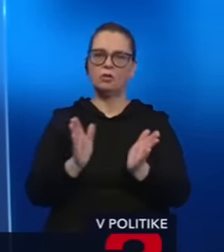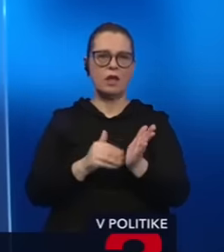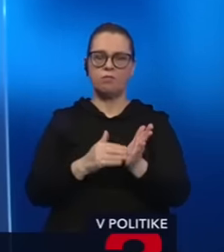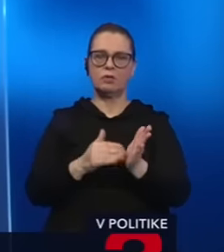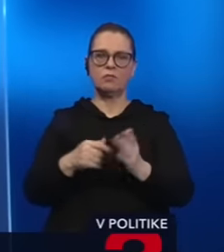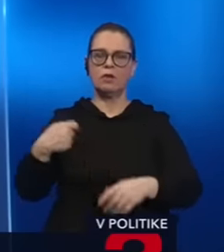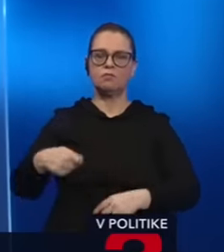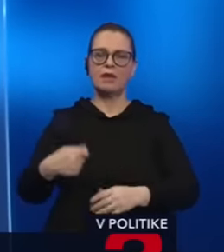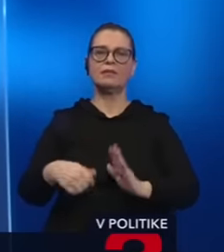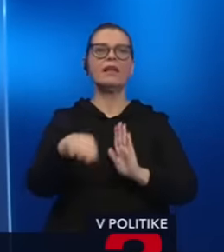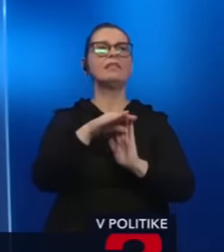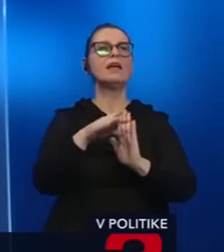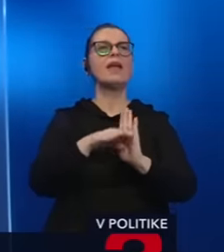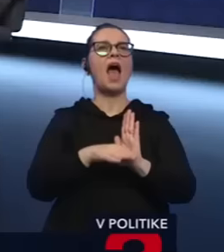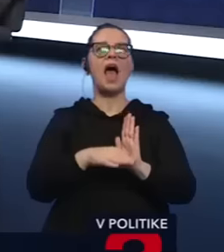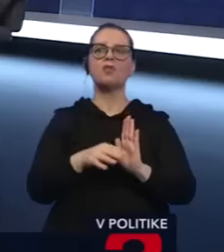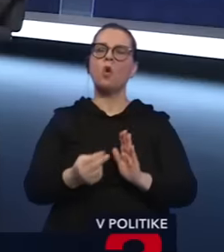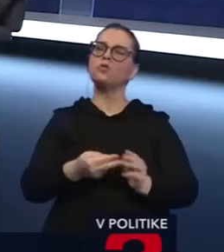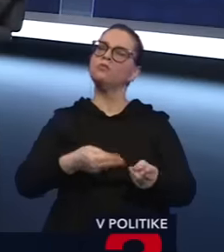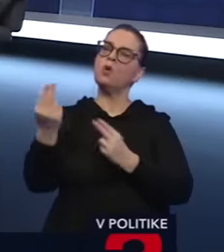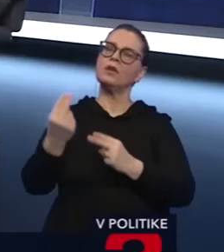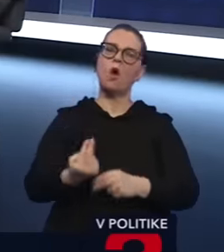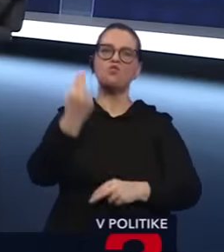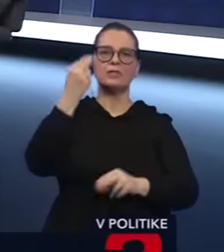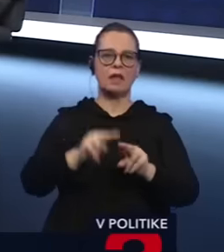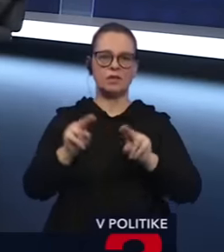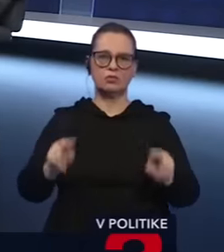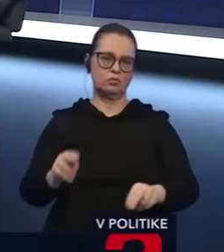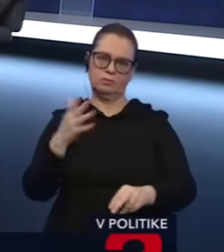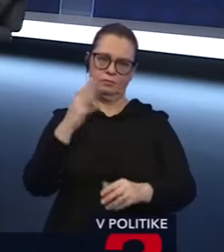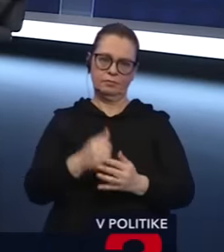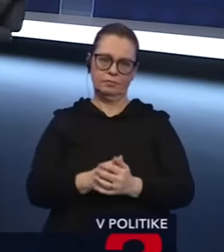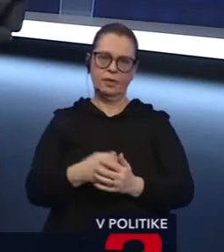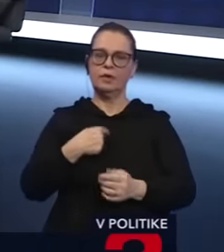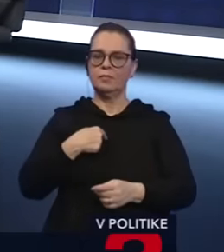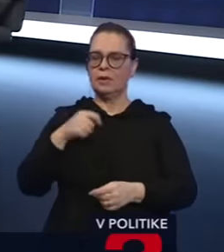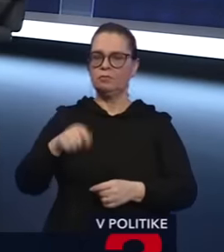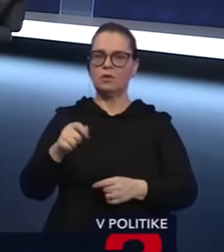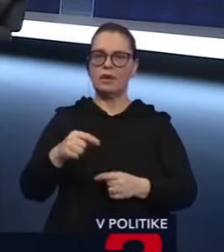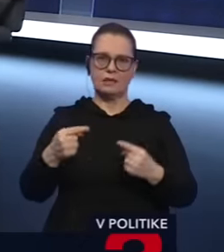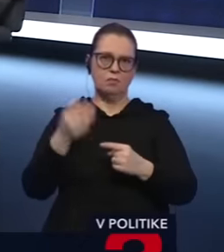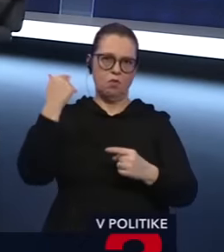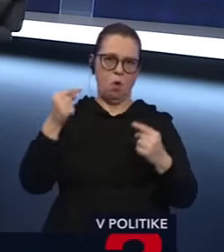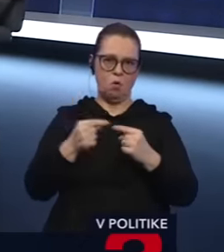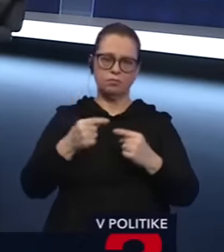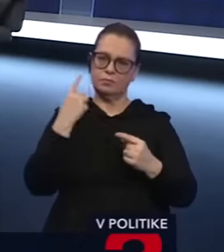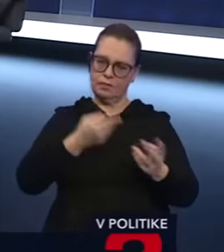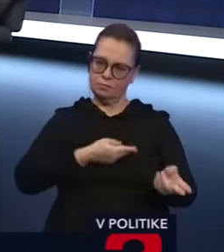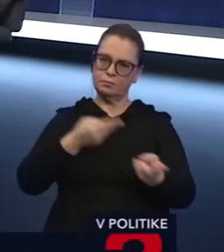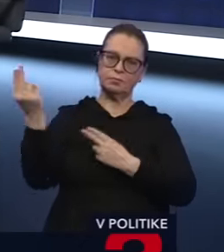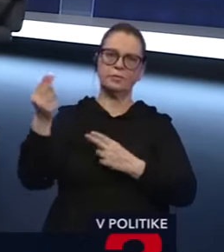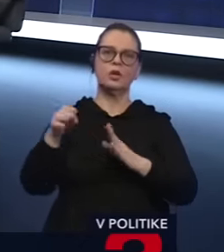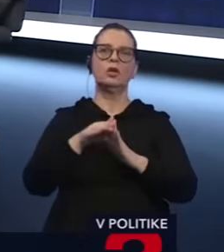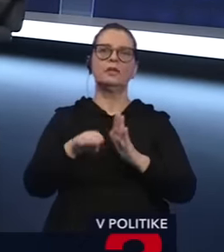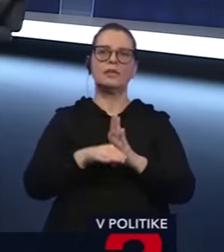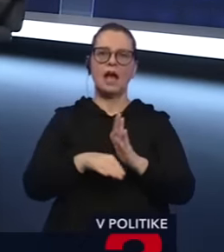ich posiel na ústavný súd. Viete podpisy ako poslanci, sami sme to v opozícii robili, podnety na ústavný súd, viete posielať tam zákony.